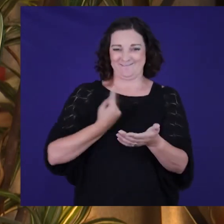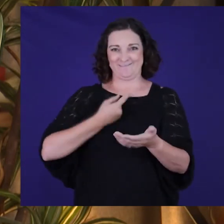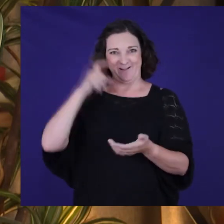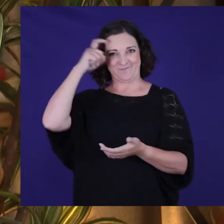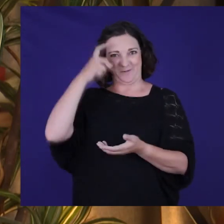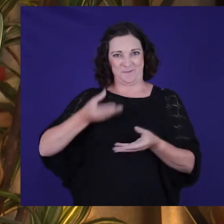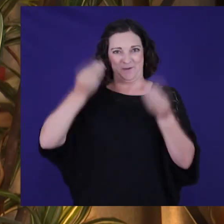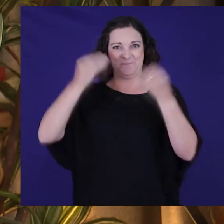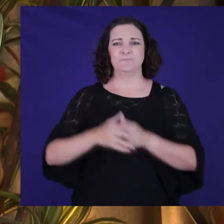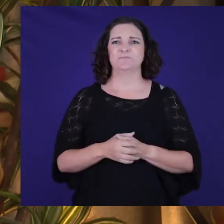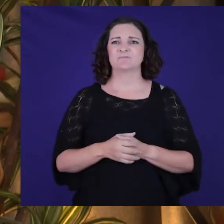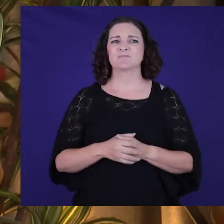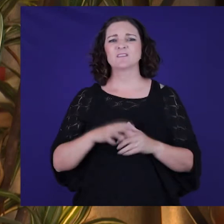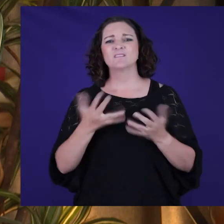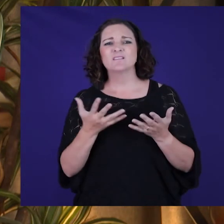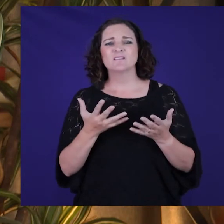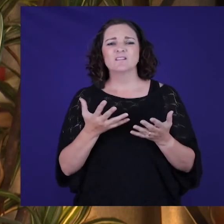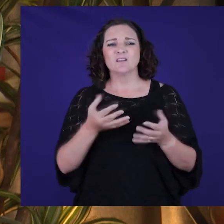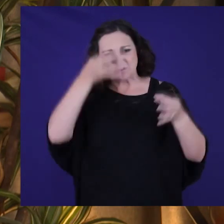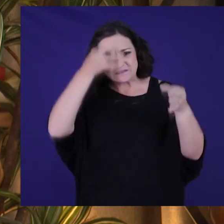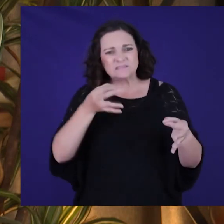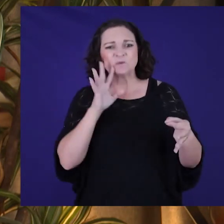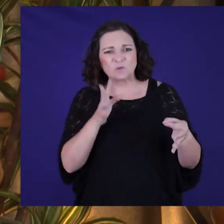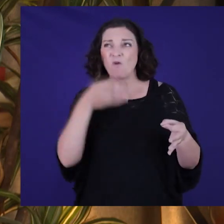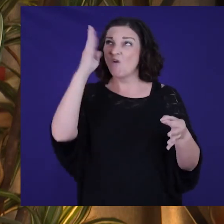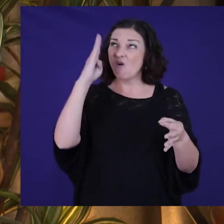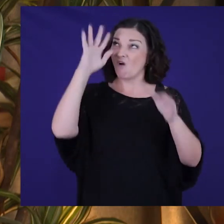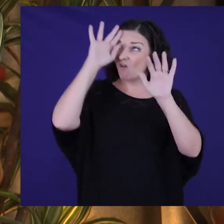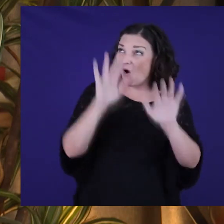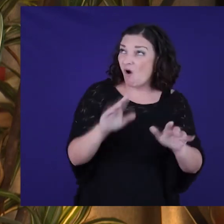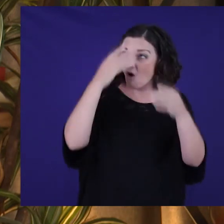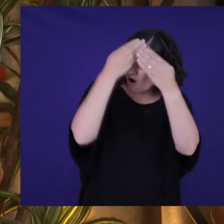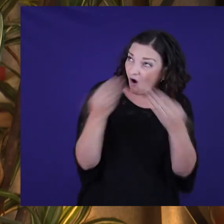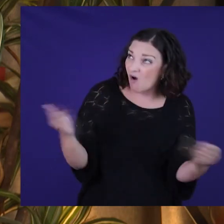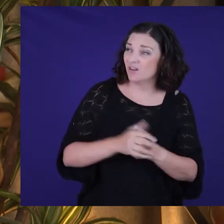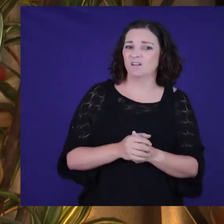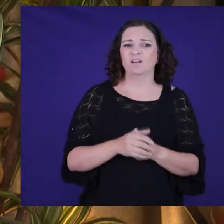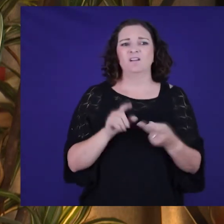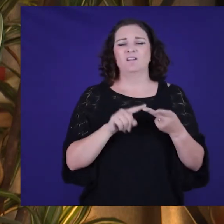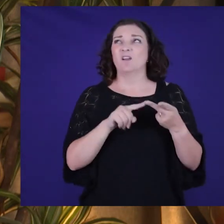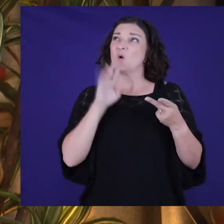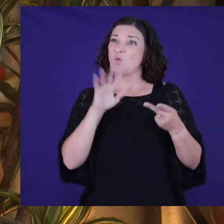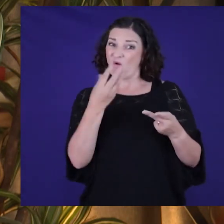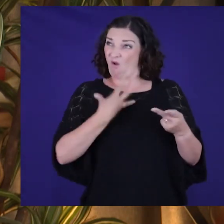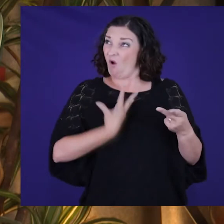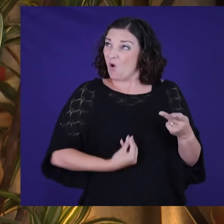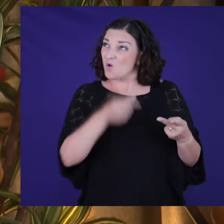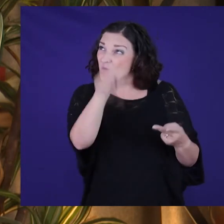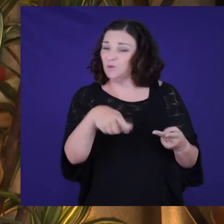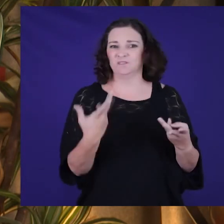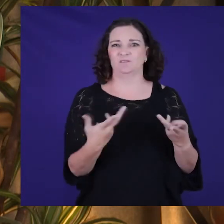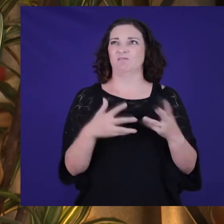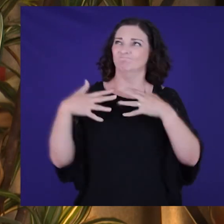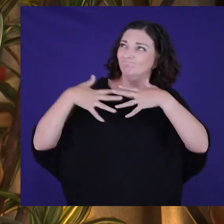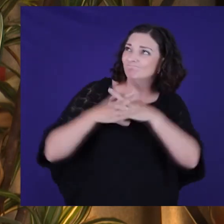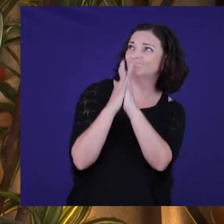ek een paar vraag vir myself soos, gaan hierdie besluit God eer? Gaan dit iemand seer maak? Gaan dit eenheid bewerkstellig? Hoe gaan